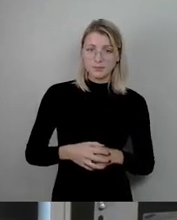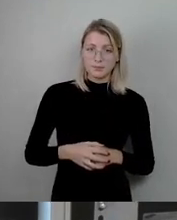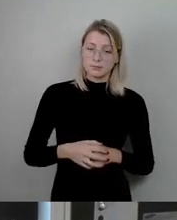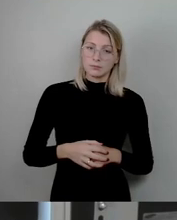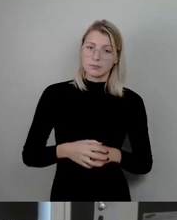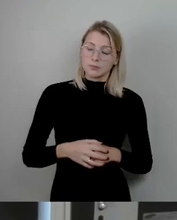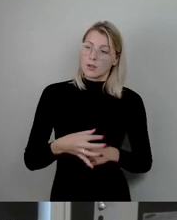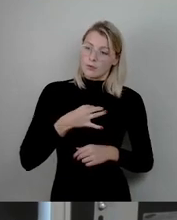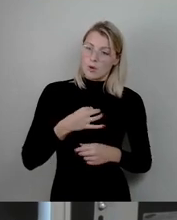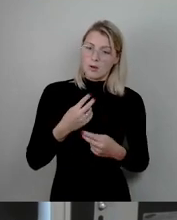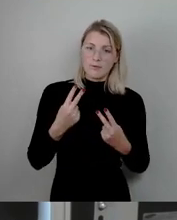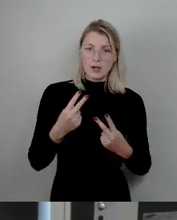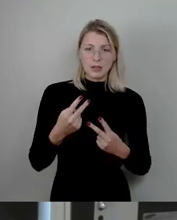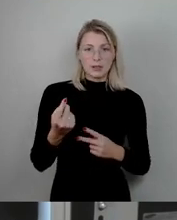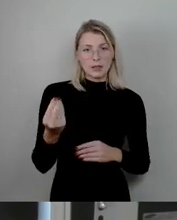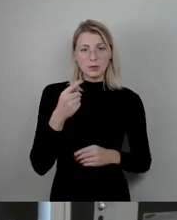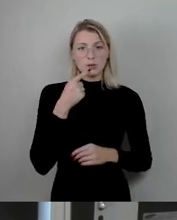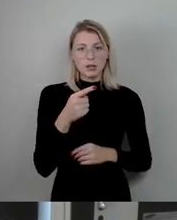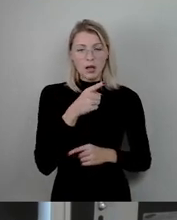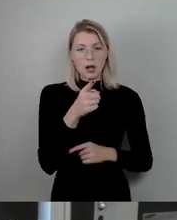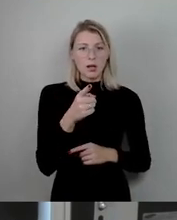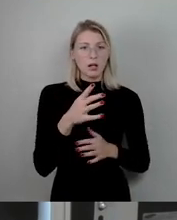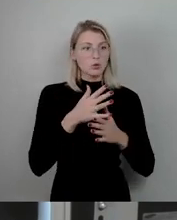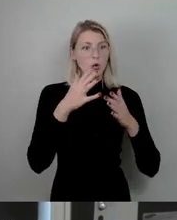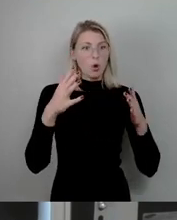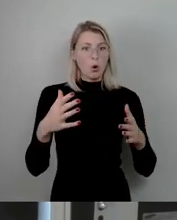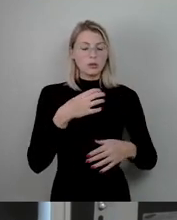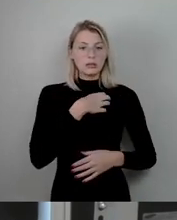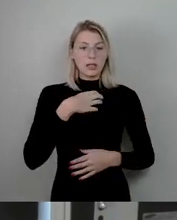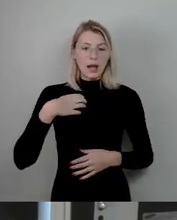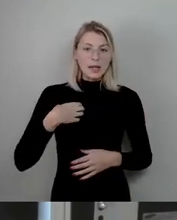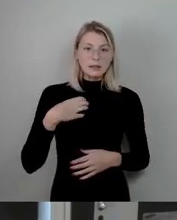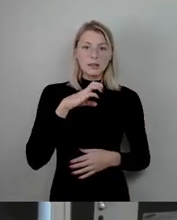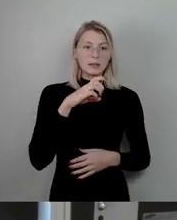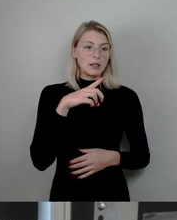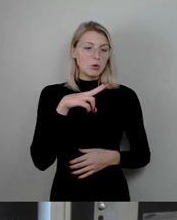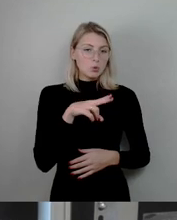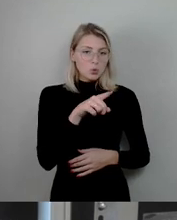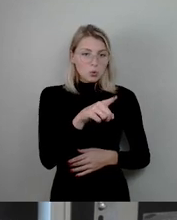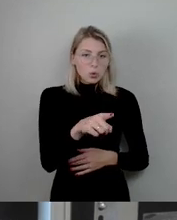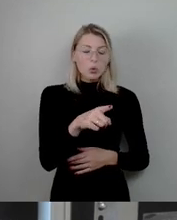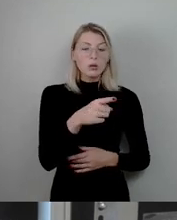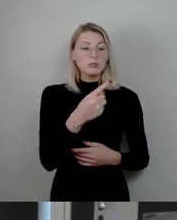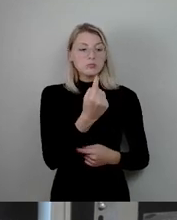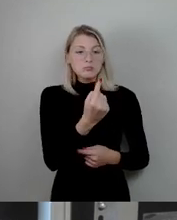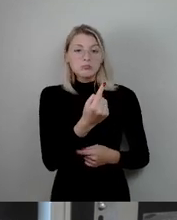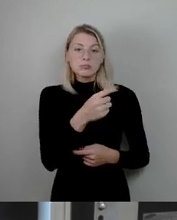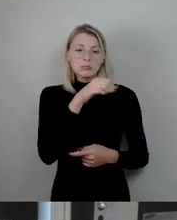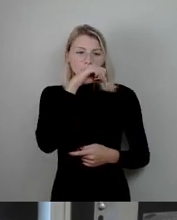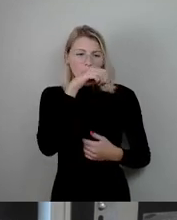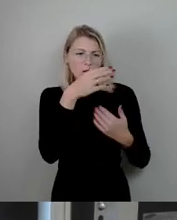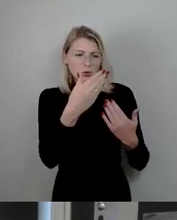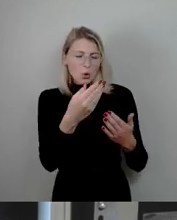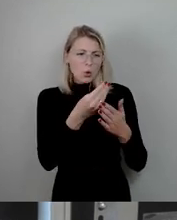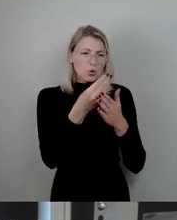wert, was die große Dresdner CDU, die so gerne von dieser Kunst und